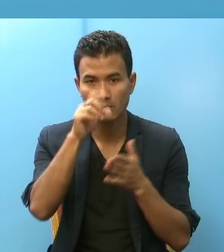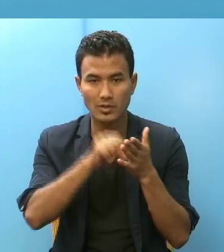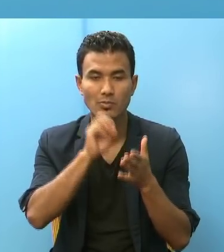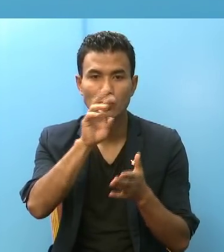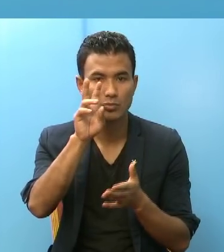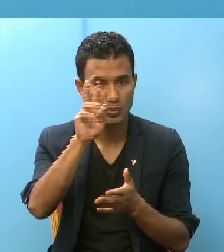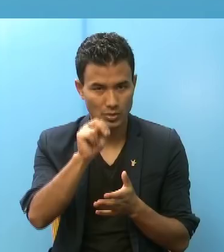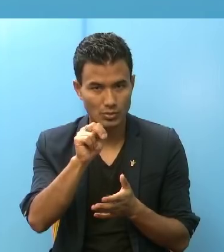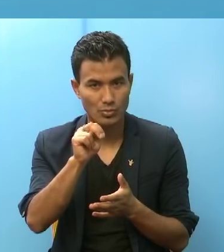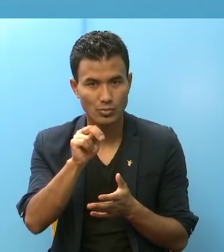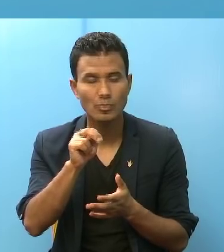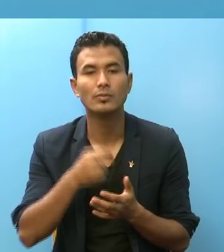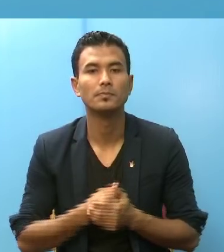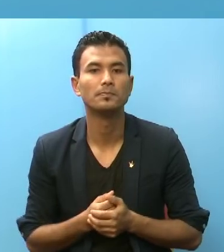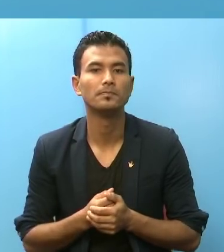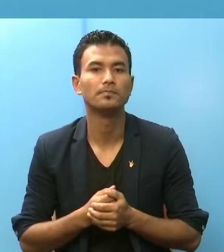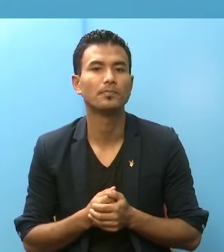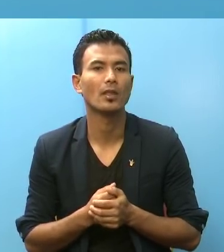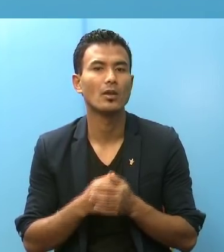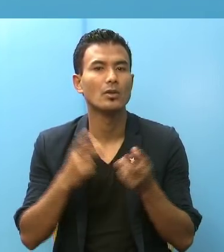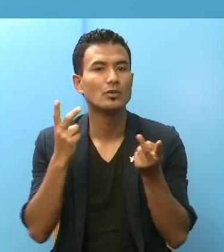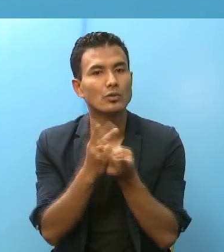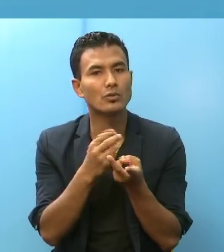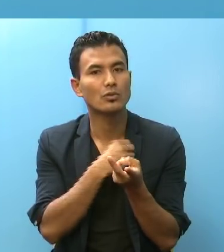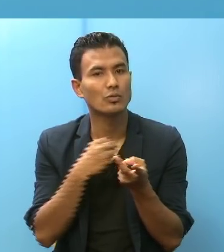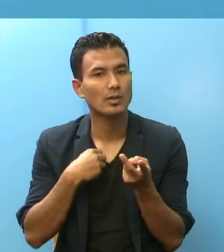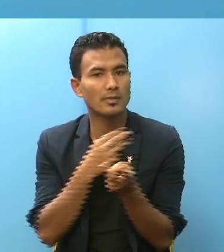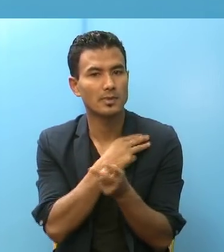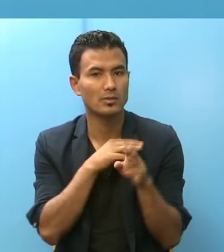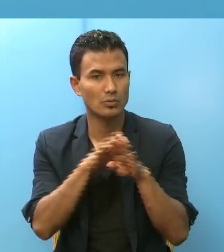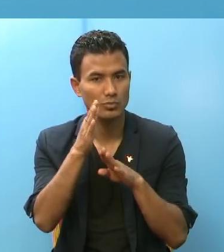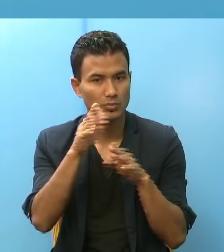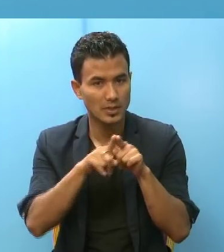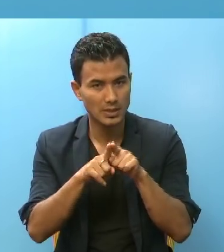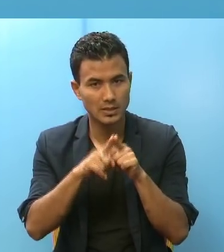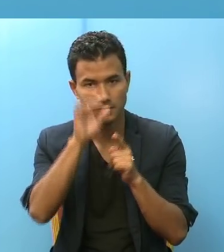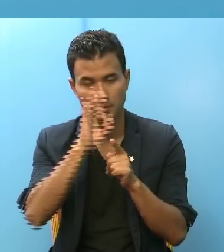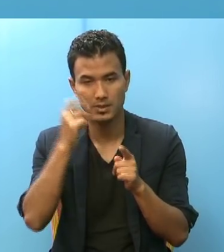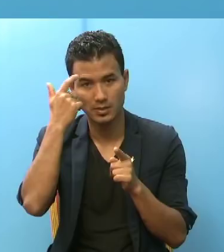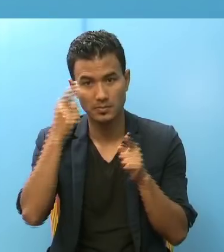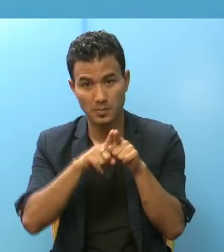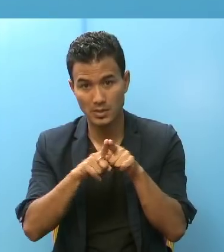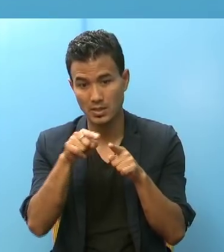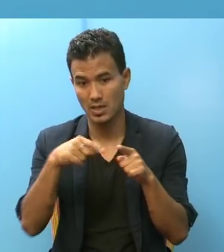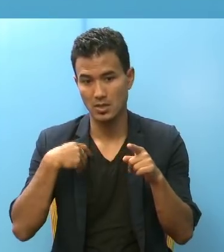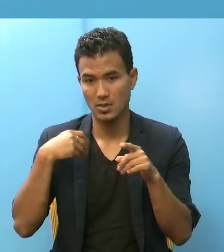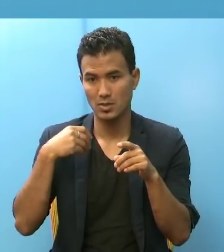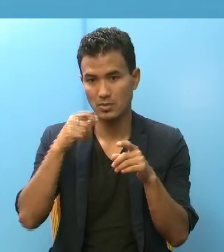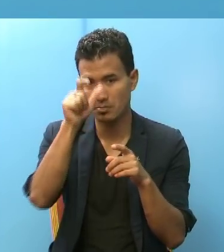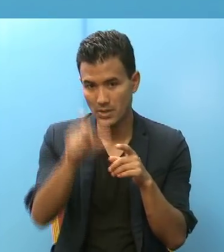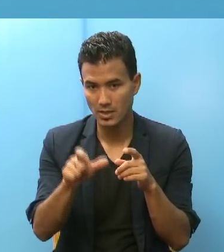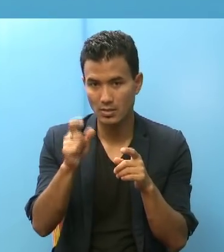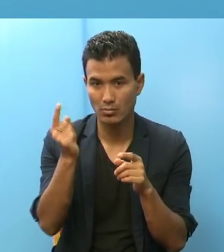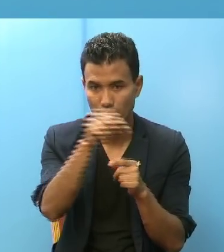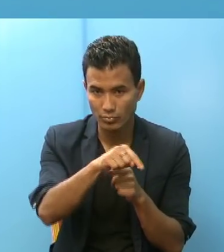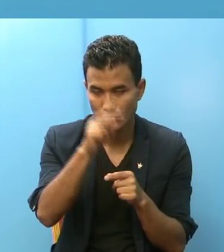नुबृषा मने जस्तो स्वाष्थ करमी पनी यस्तो एक्स्पर्ट पनी इहां फिजिकली उपलावद भुनी हो की